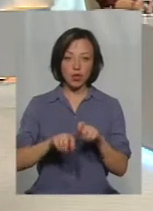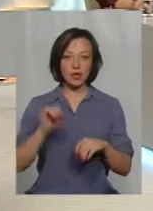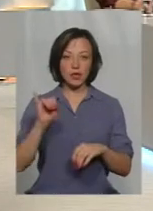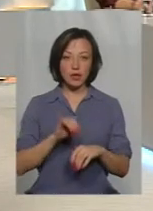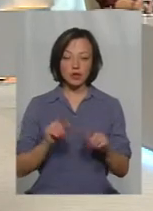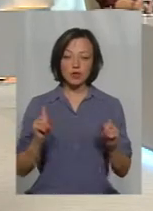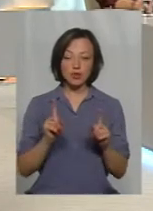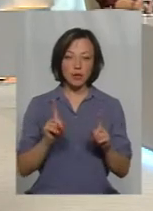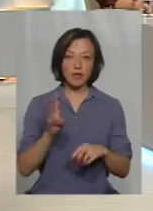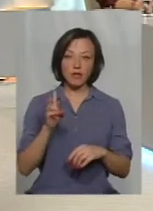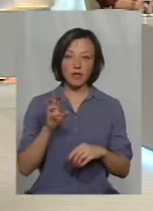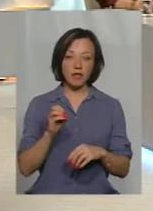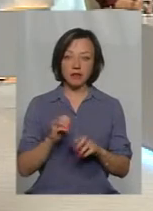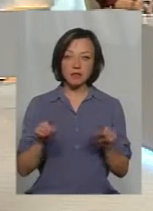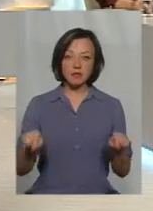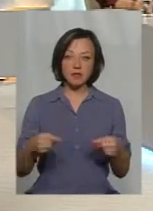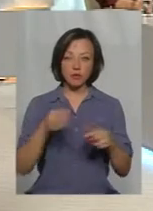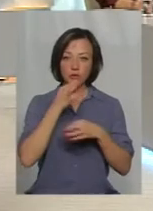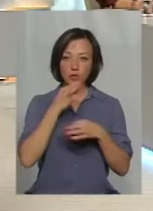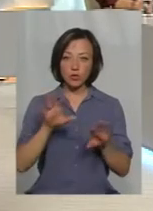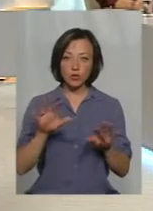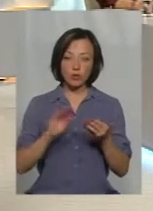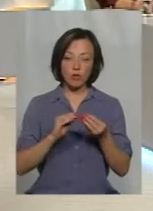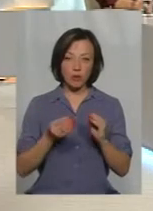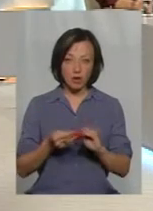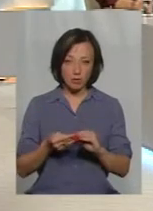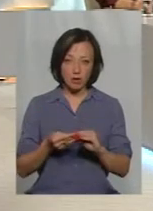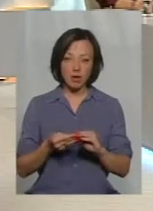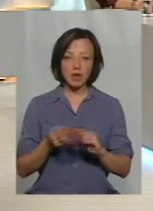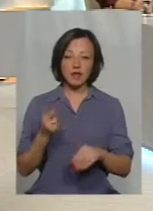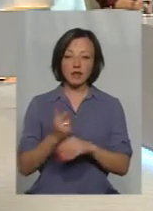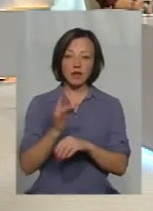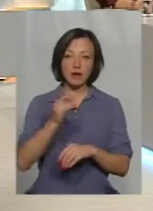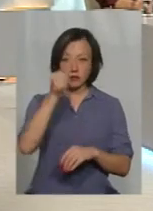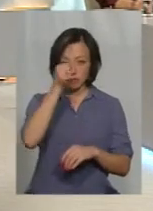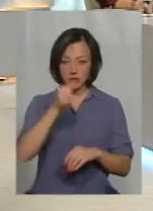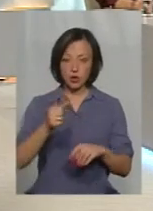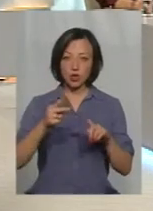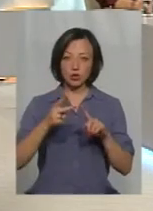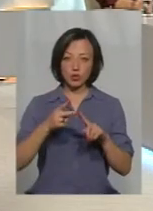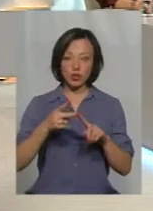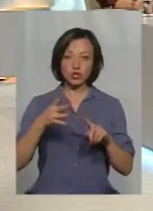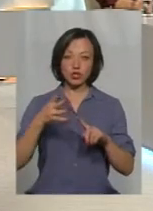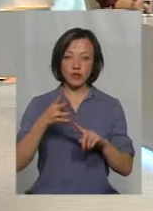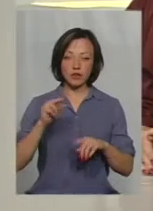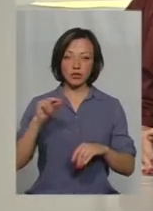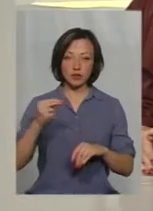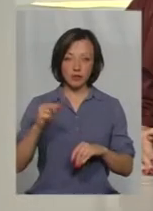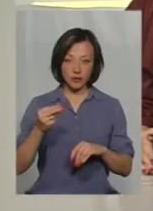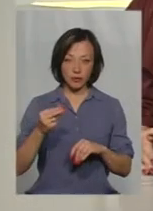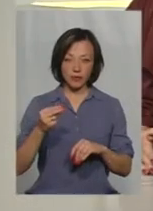І для того, щоб не створювати будь-яких проблем, двічі на місяць, це 2-й і 4-й четверг,